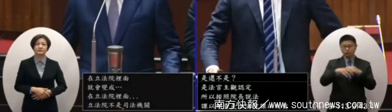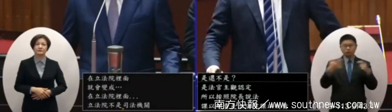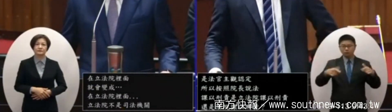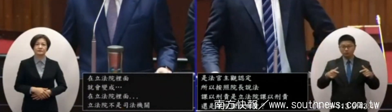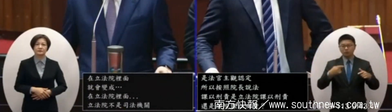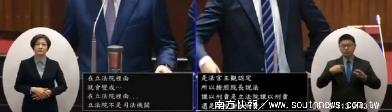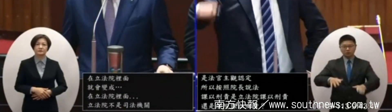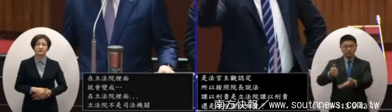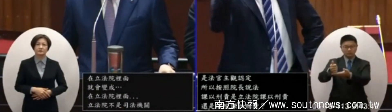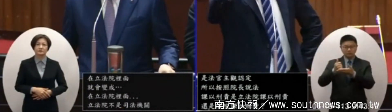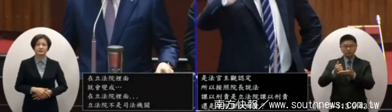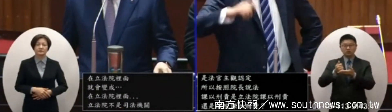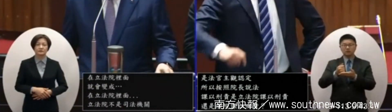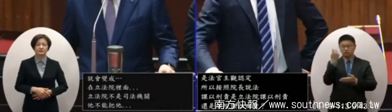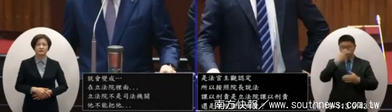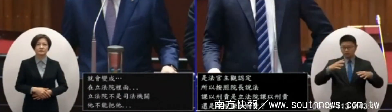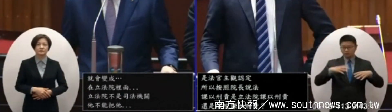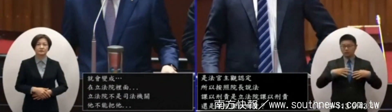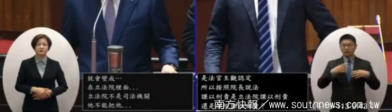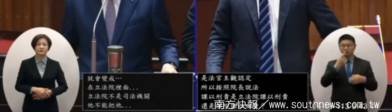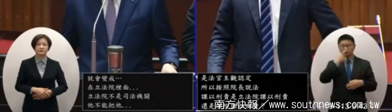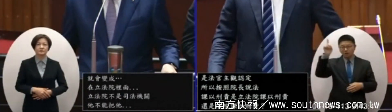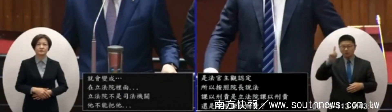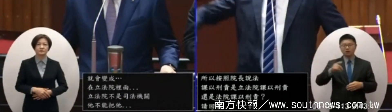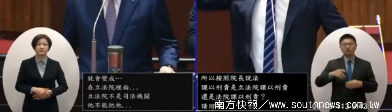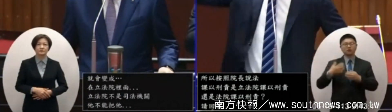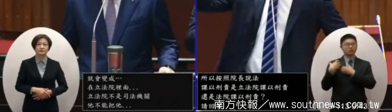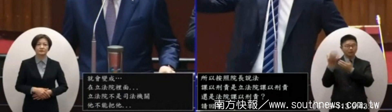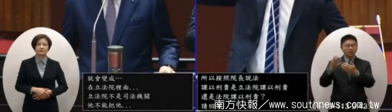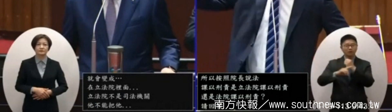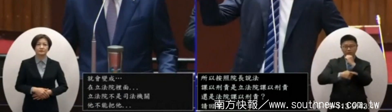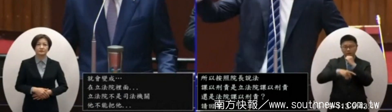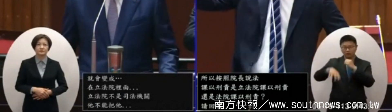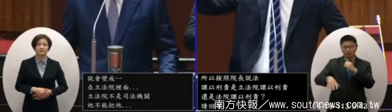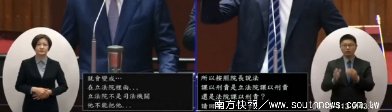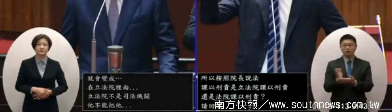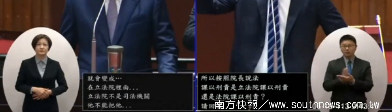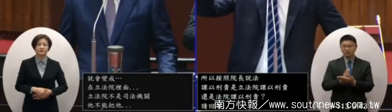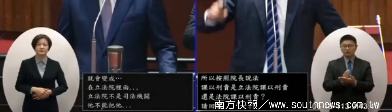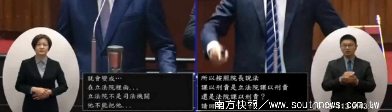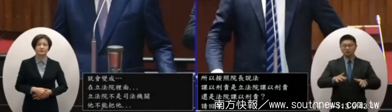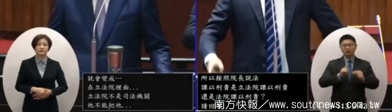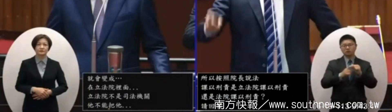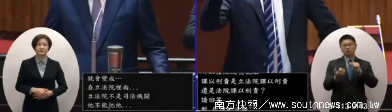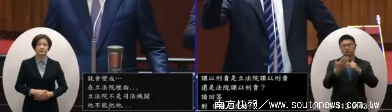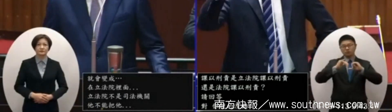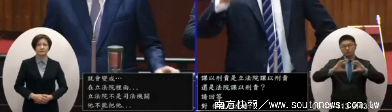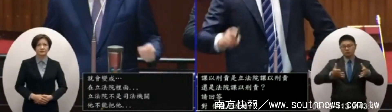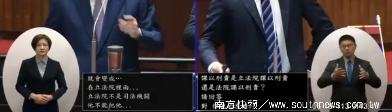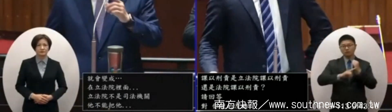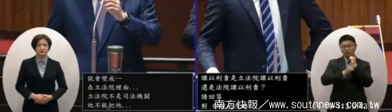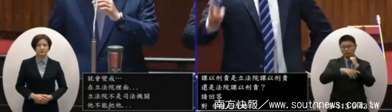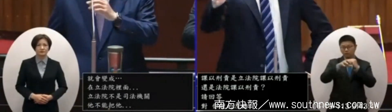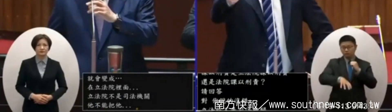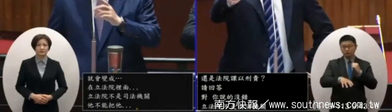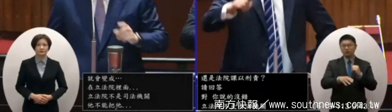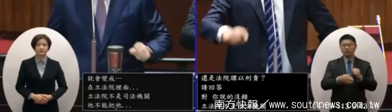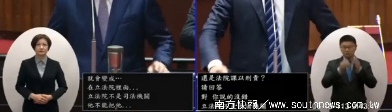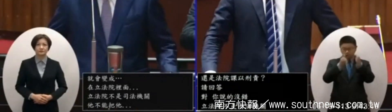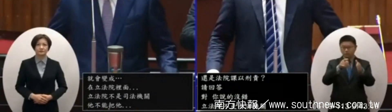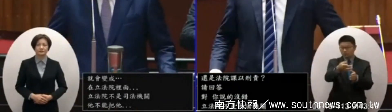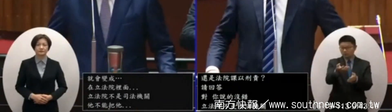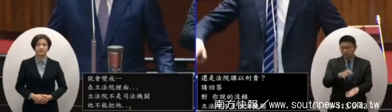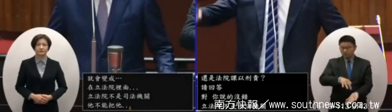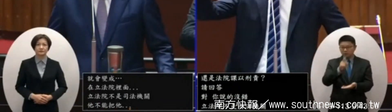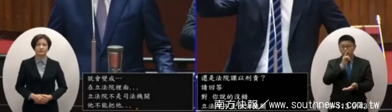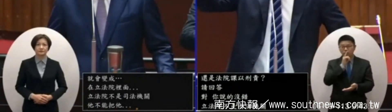需要檢察官起訴才需要法院判刑嘛現在中華民國的法院有哪一個對於你剛剛